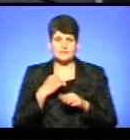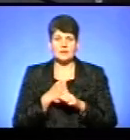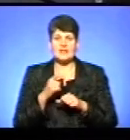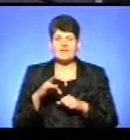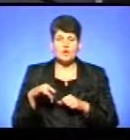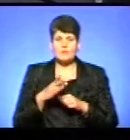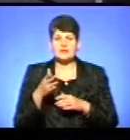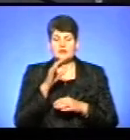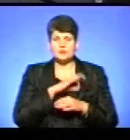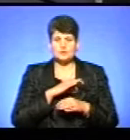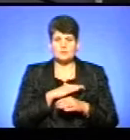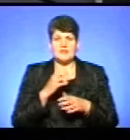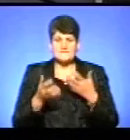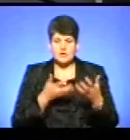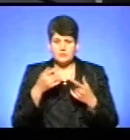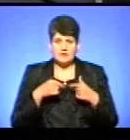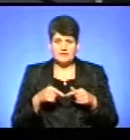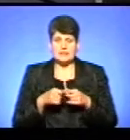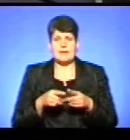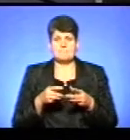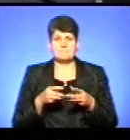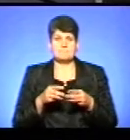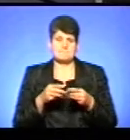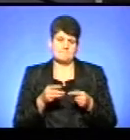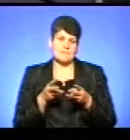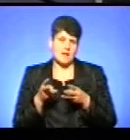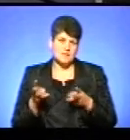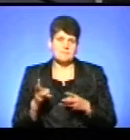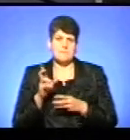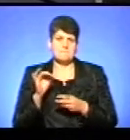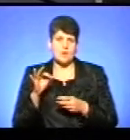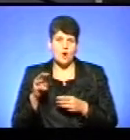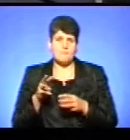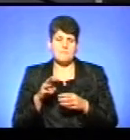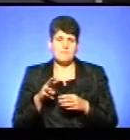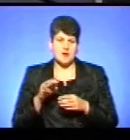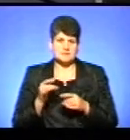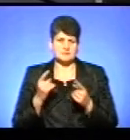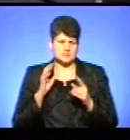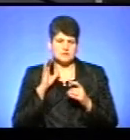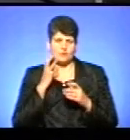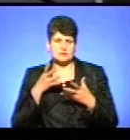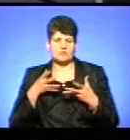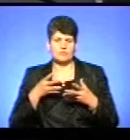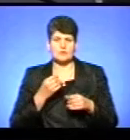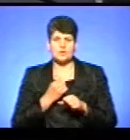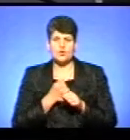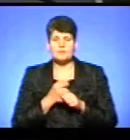використовуються викопні види палива і біомаса, вона теж доволі серйозний вплив створює на